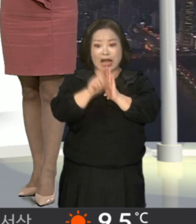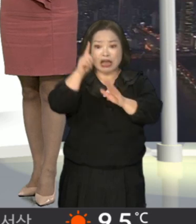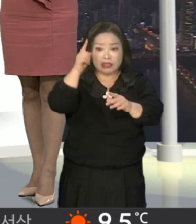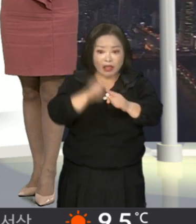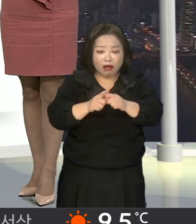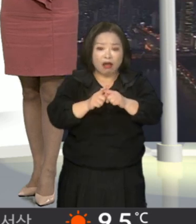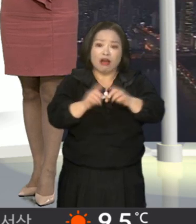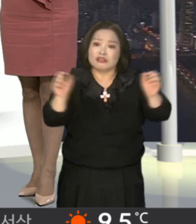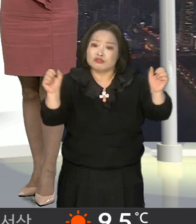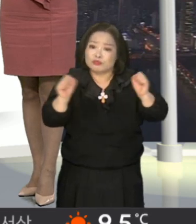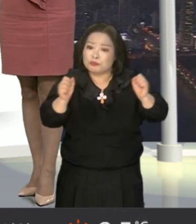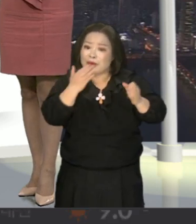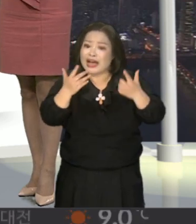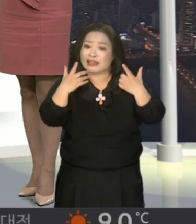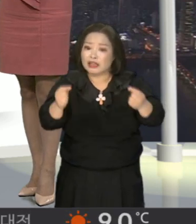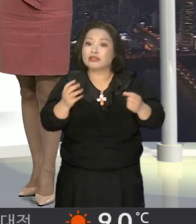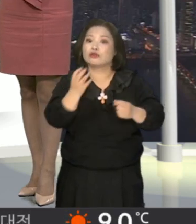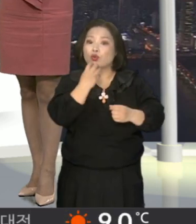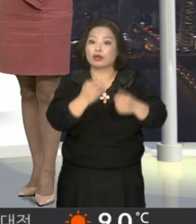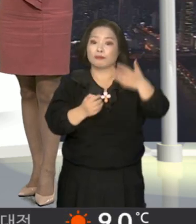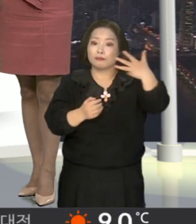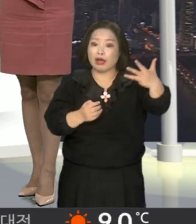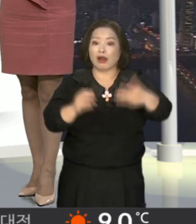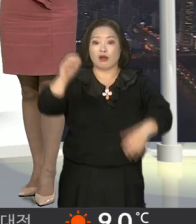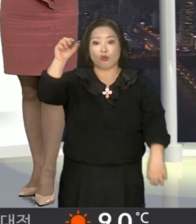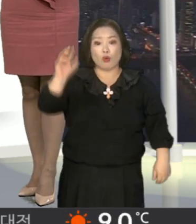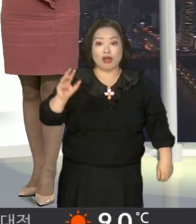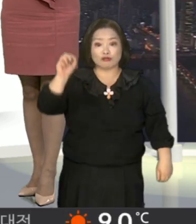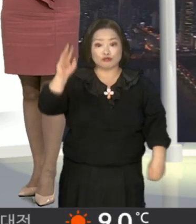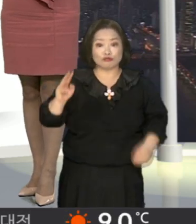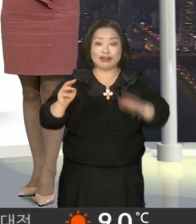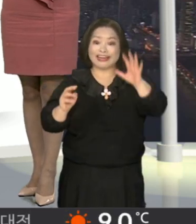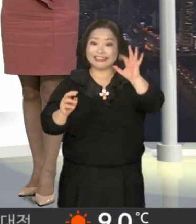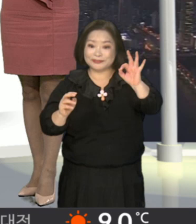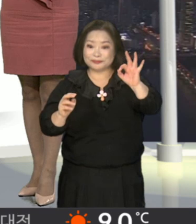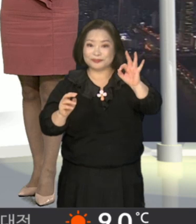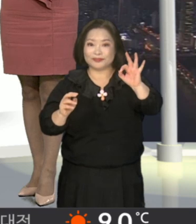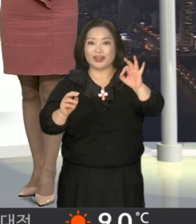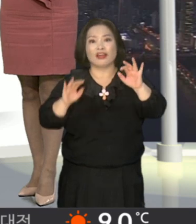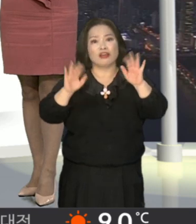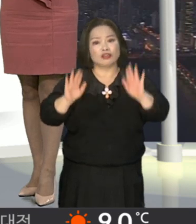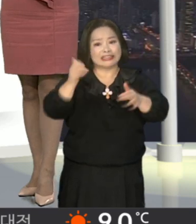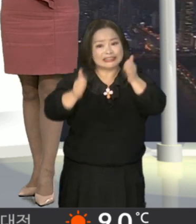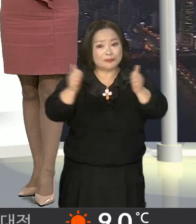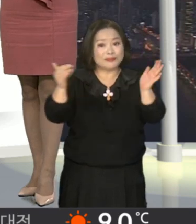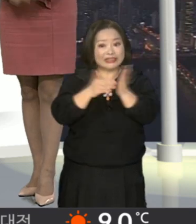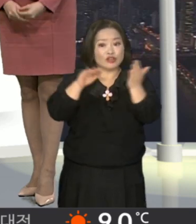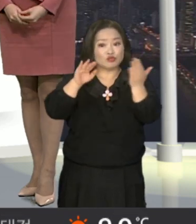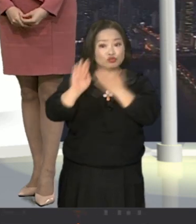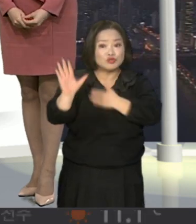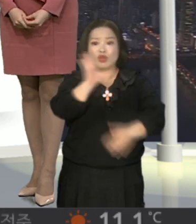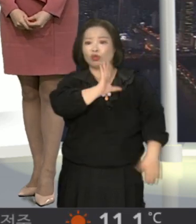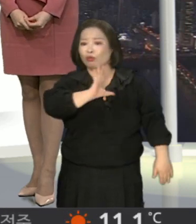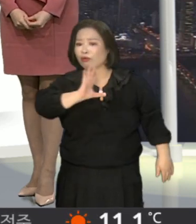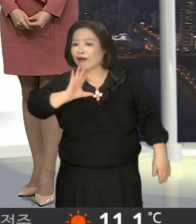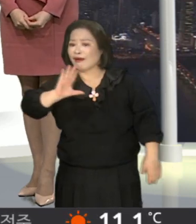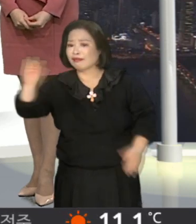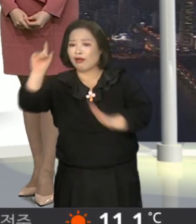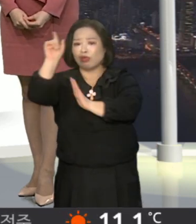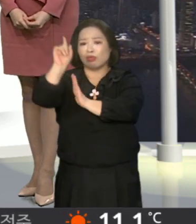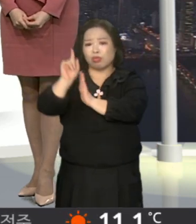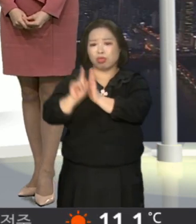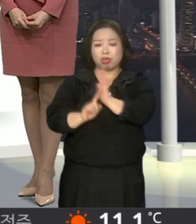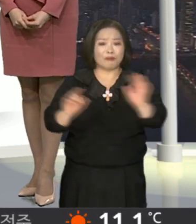오히려 낮 기온이 서울이 8도, 광주가 10도에 그치겠고요. 시험 끝난 귀갓길이 쌀쌀할 수가 있기